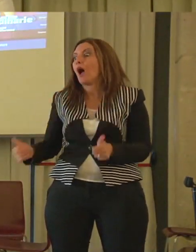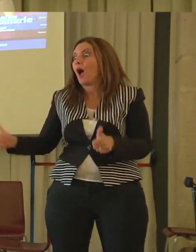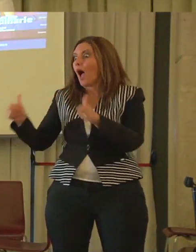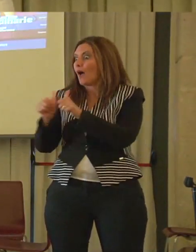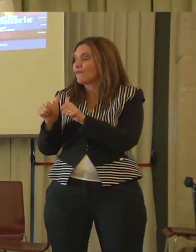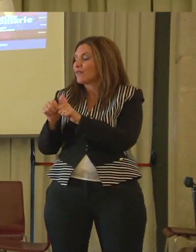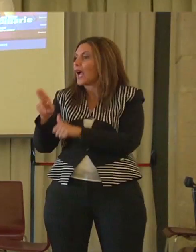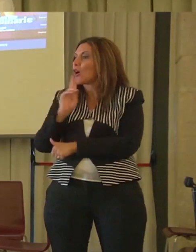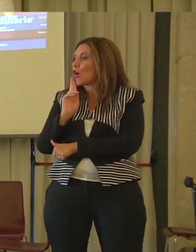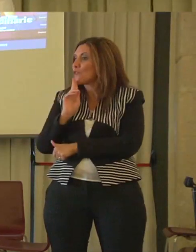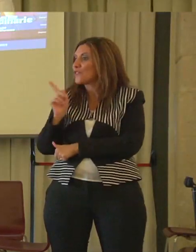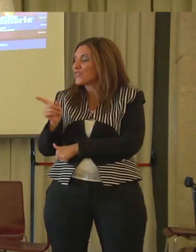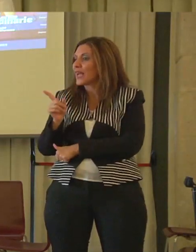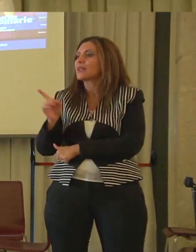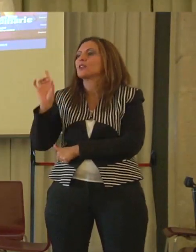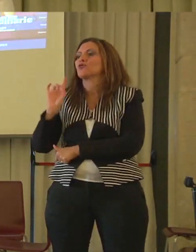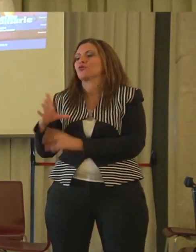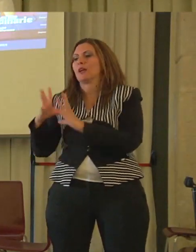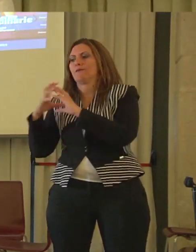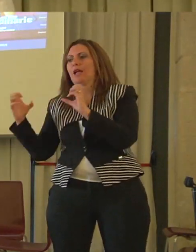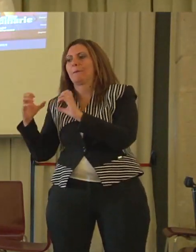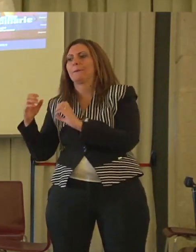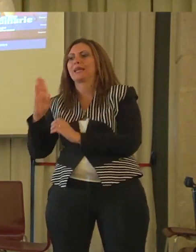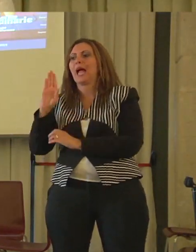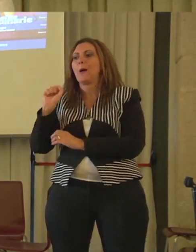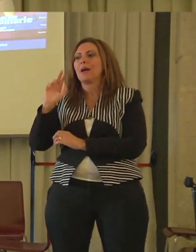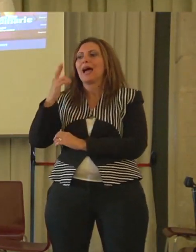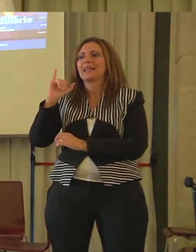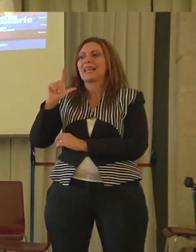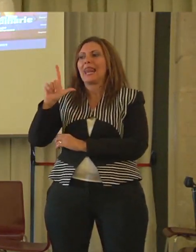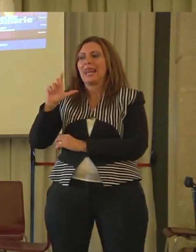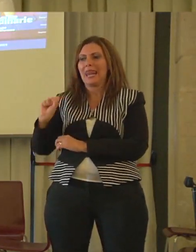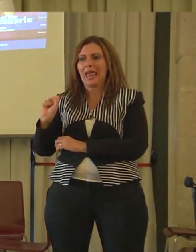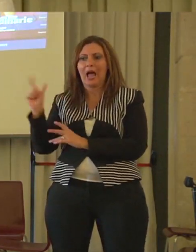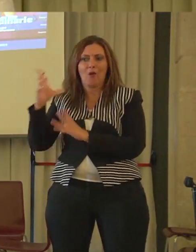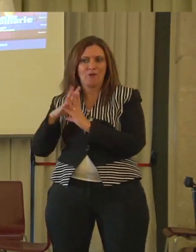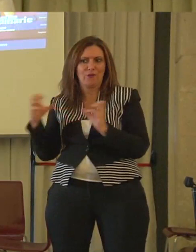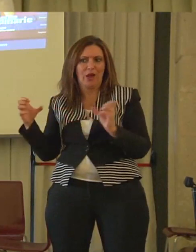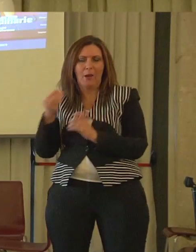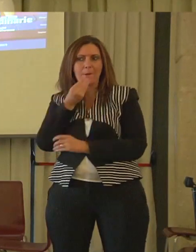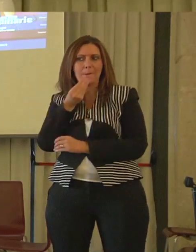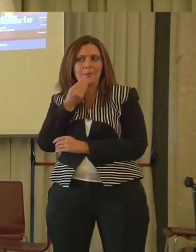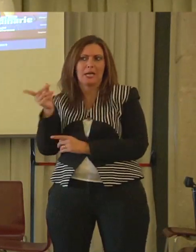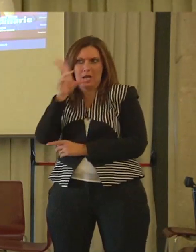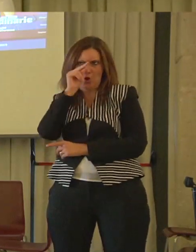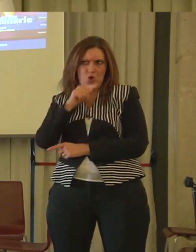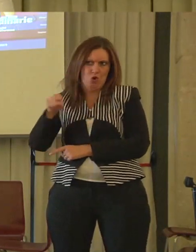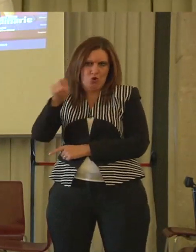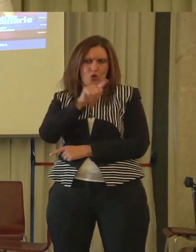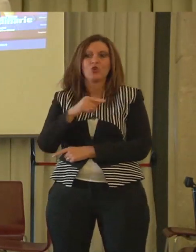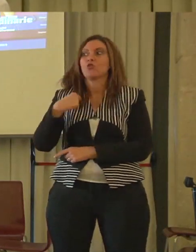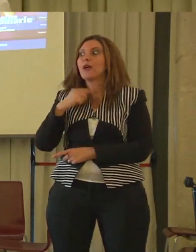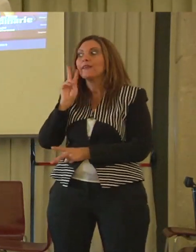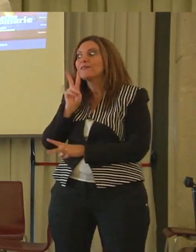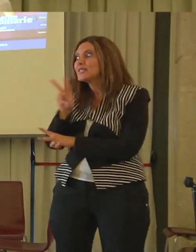casualità. È presente la Barilla. Anche la Barilla, chi non la conosce. Bene, noi l'abbiamo visitata